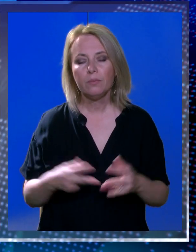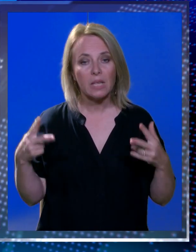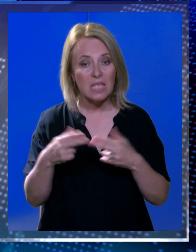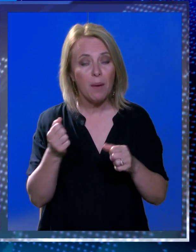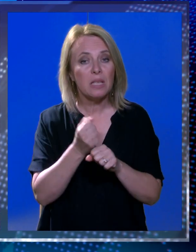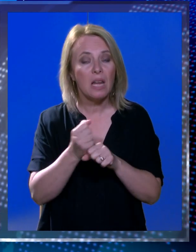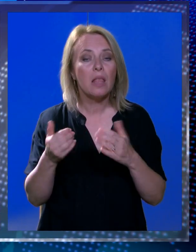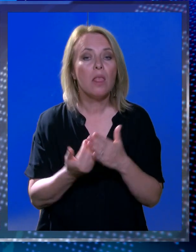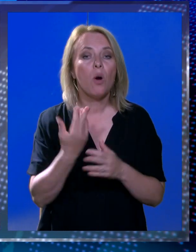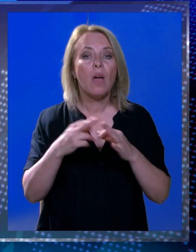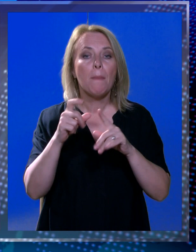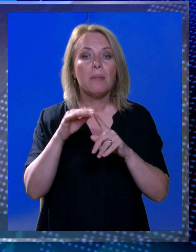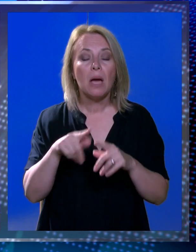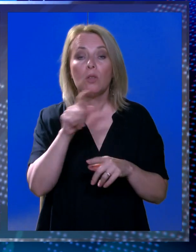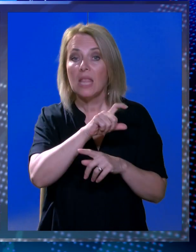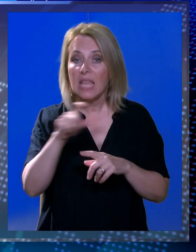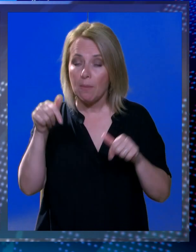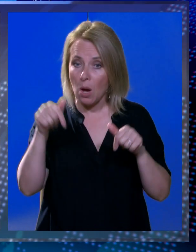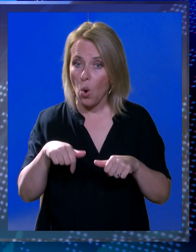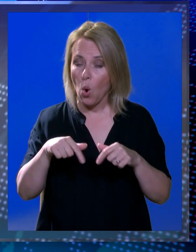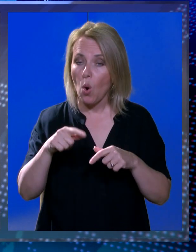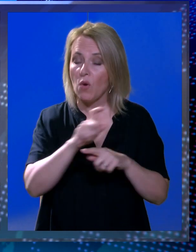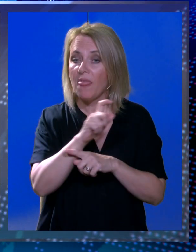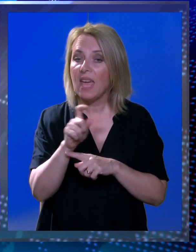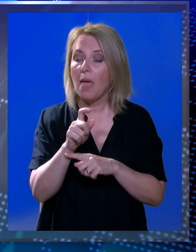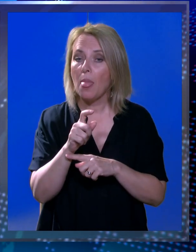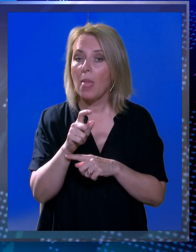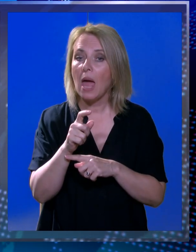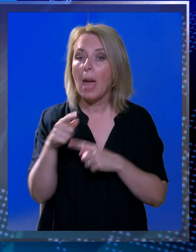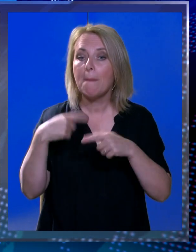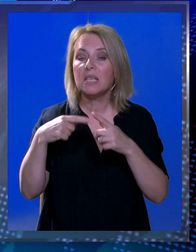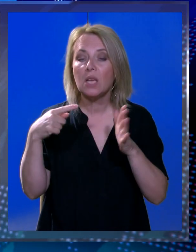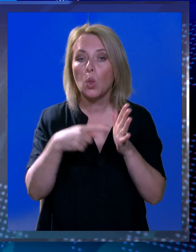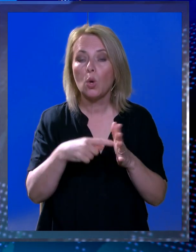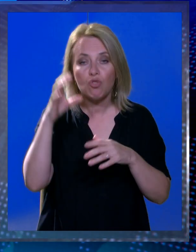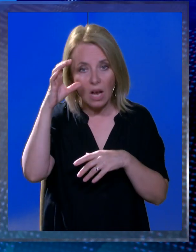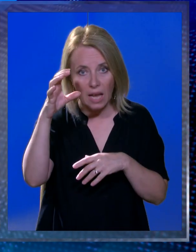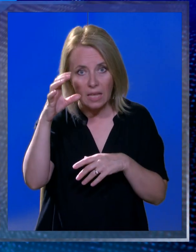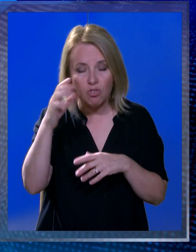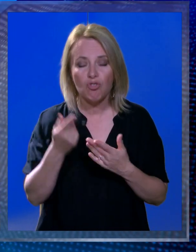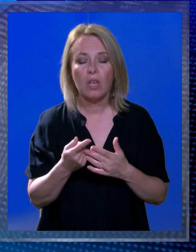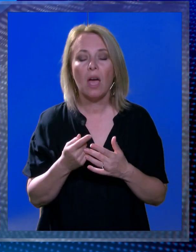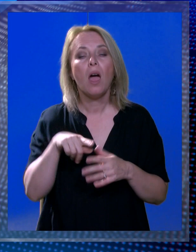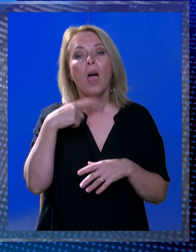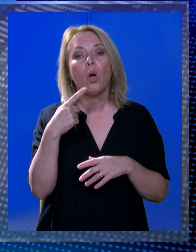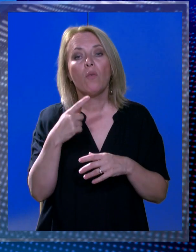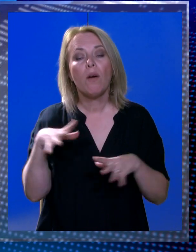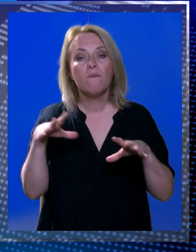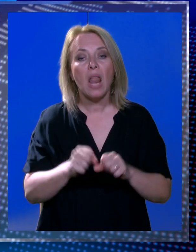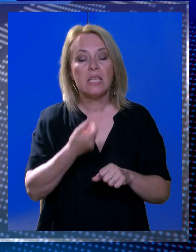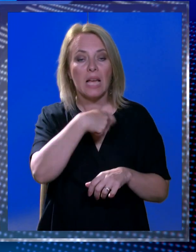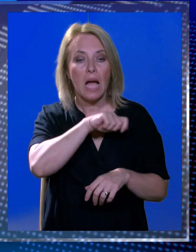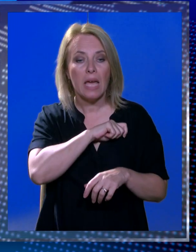Zabrana novih apartmana bila je tema i ovod jedne emisije Točka gledišta. Svoja viđenja gradonačenikove najeve iznijeli su vlasnik